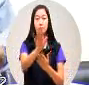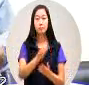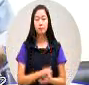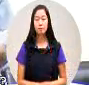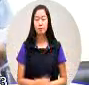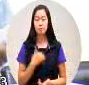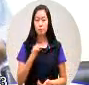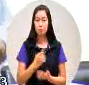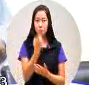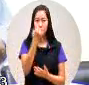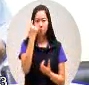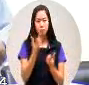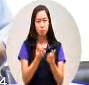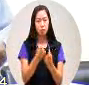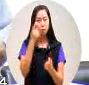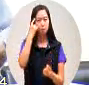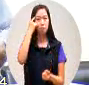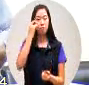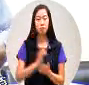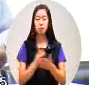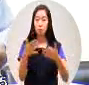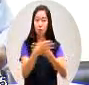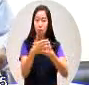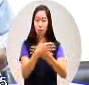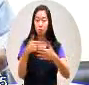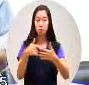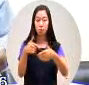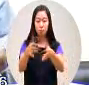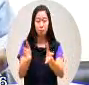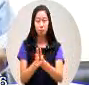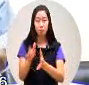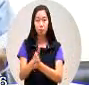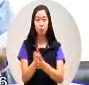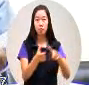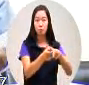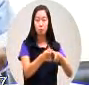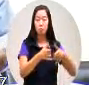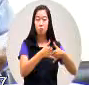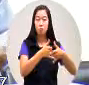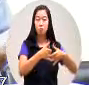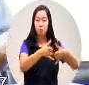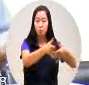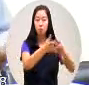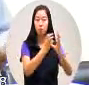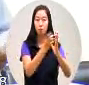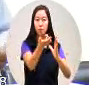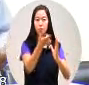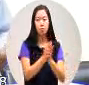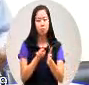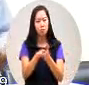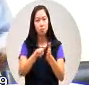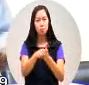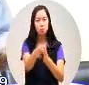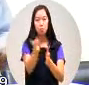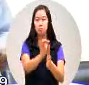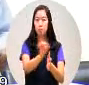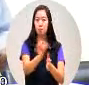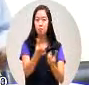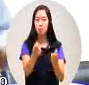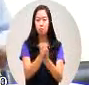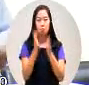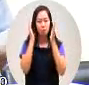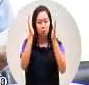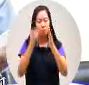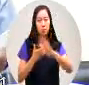我一直认为交通部公路局一直没有很认真的在